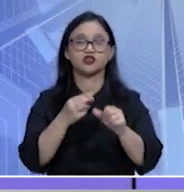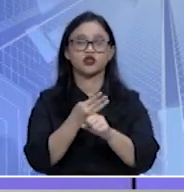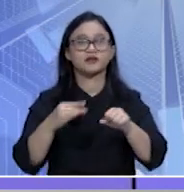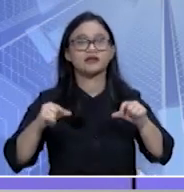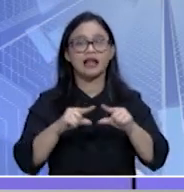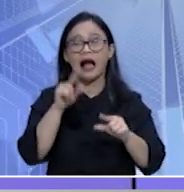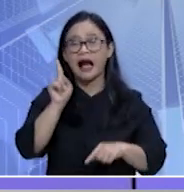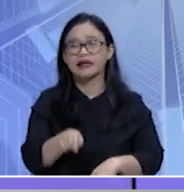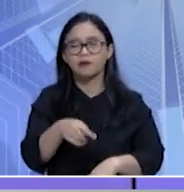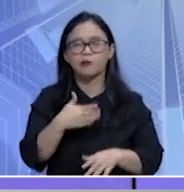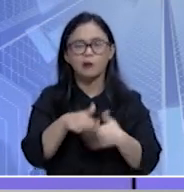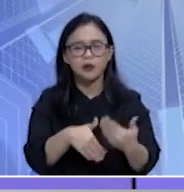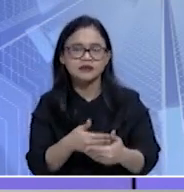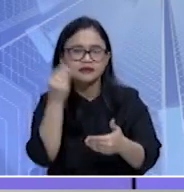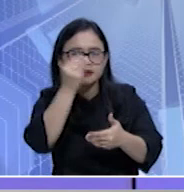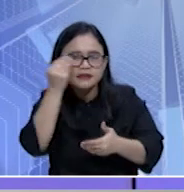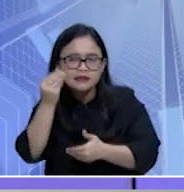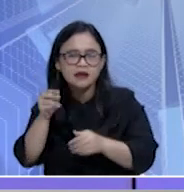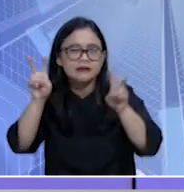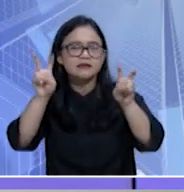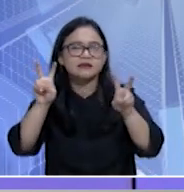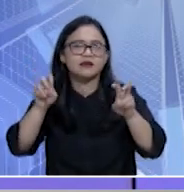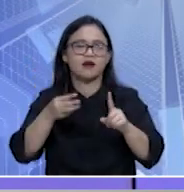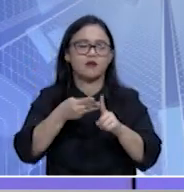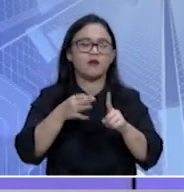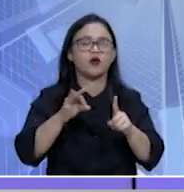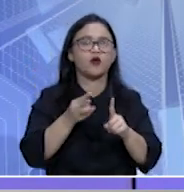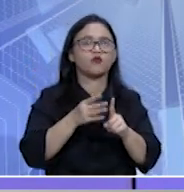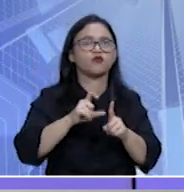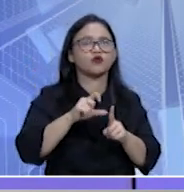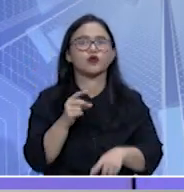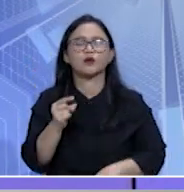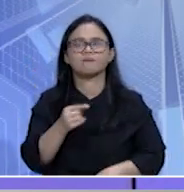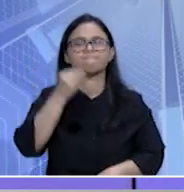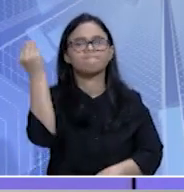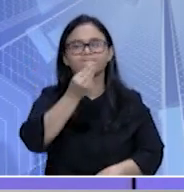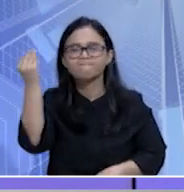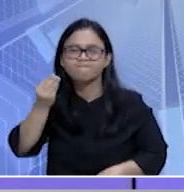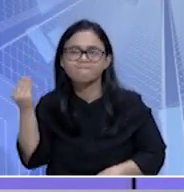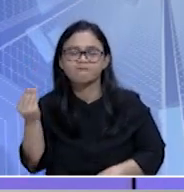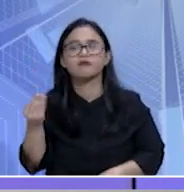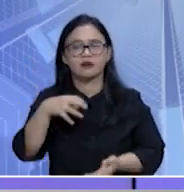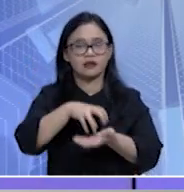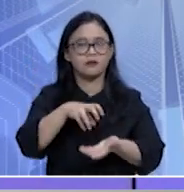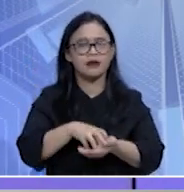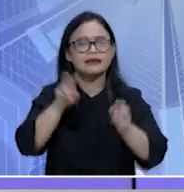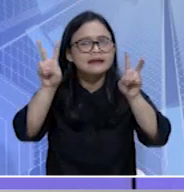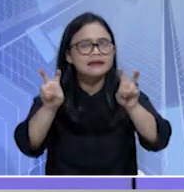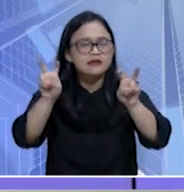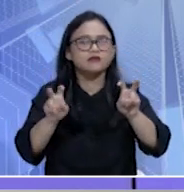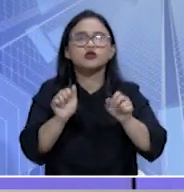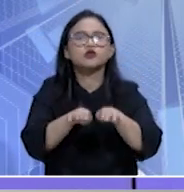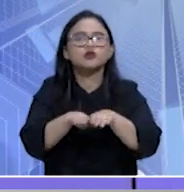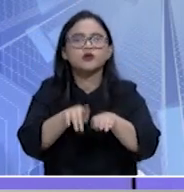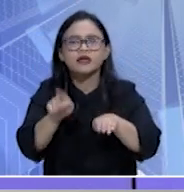meluncurkan sebuah pola perjalanan wisata bertajuk Borobudur Trail of Civilization. Pola perjalanan wisata ini disusun